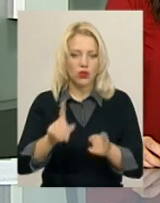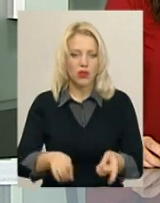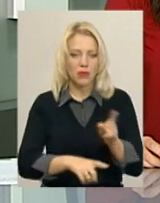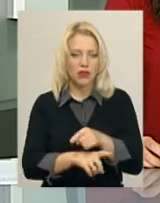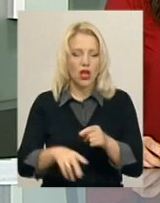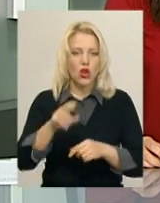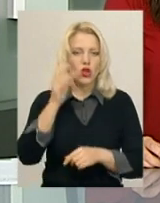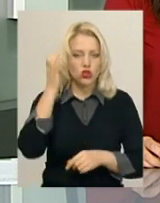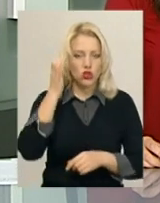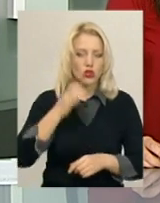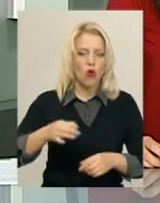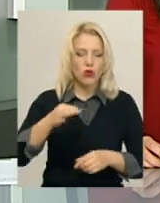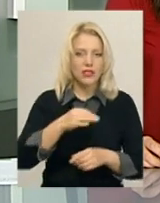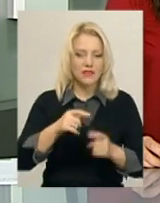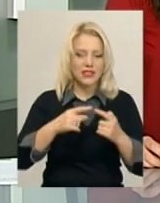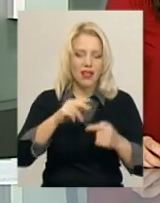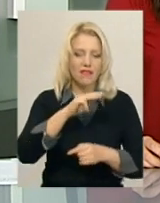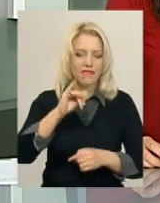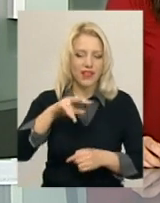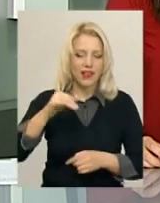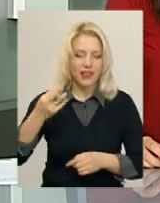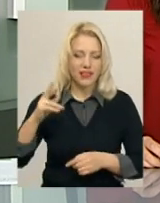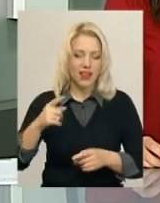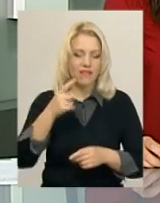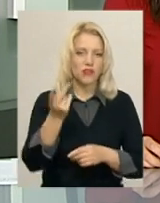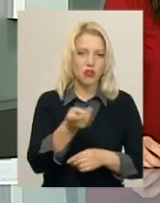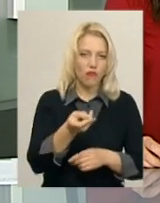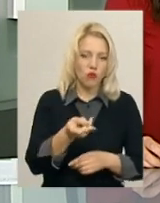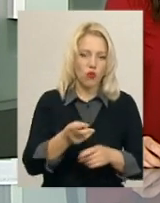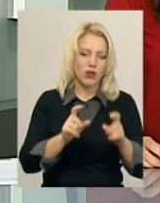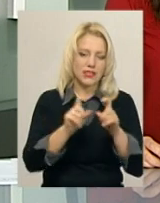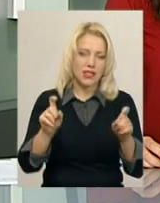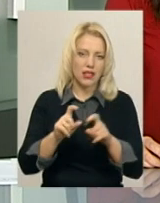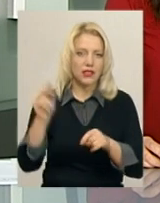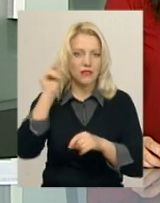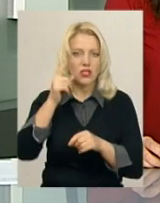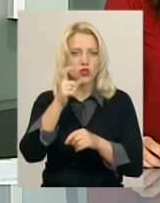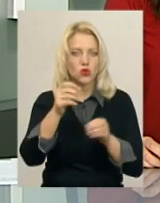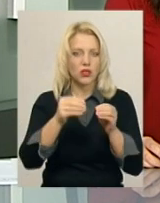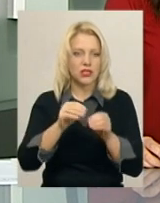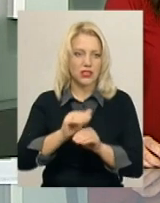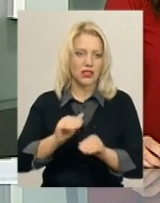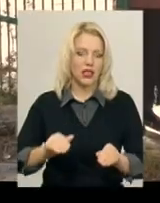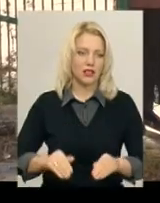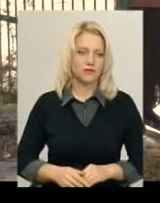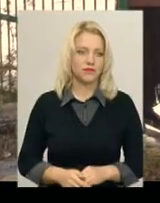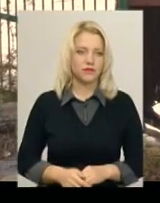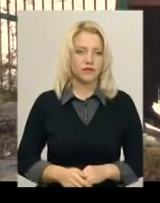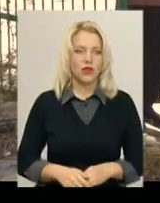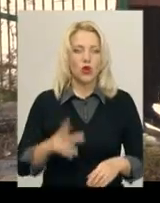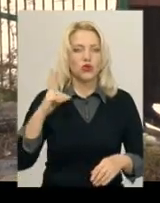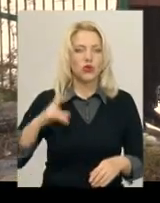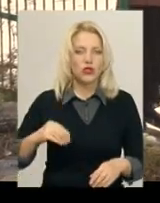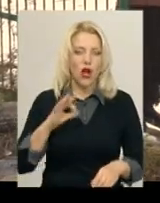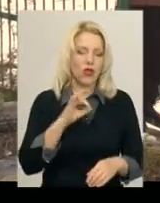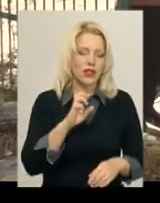до Чорноострівської філії. У двох закладах навчається 110 дітей. Подробиці далі у сюжеті. Дочка